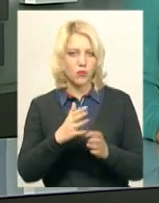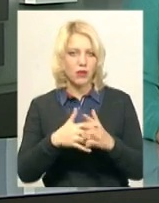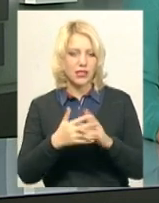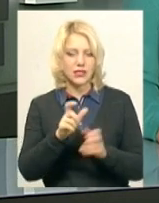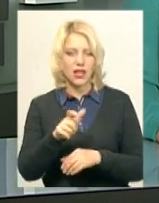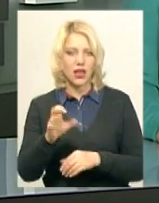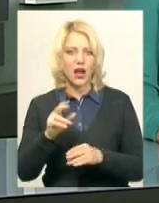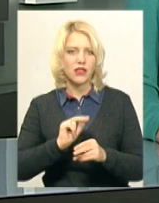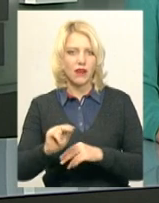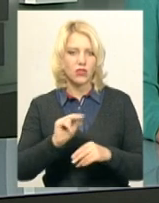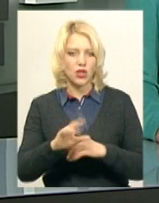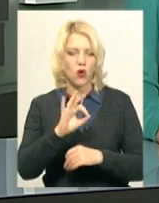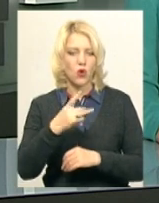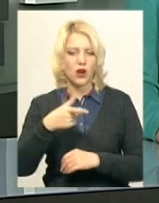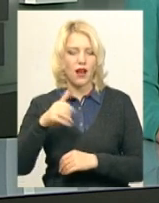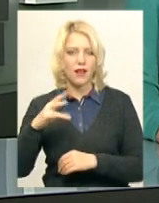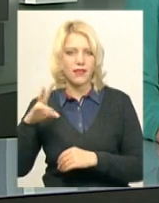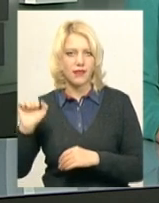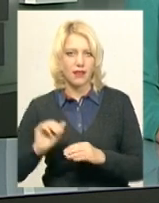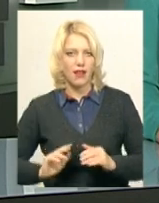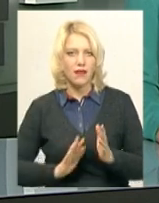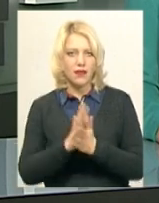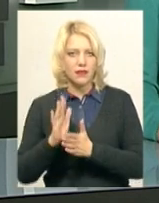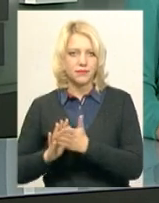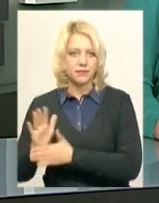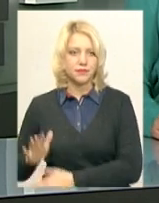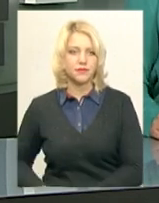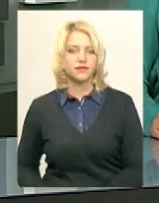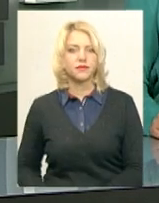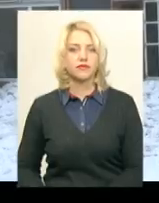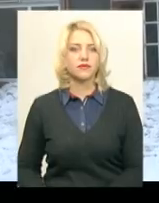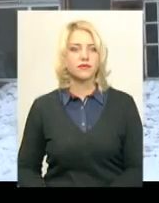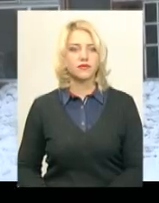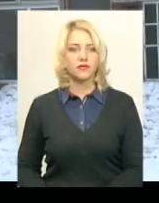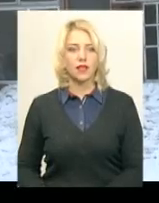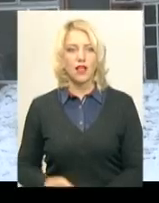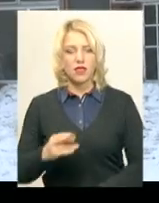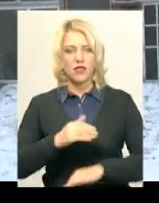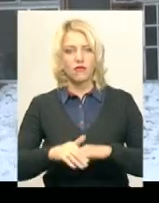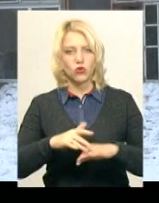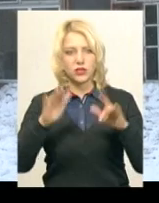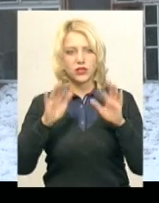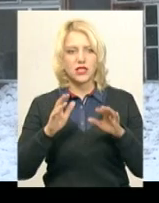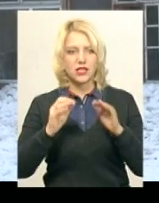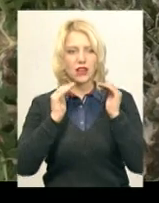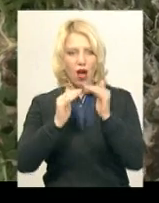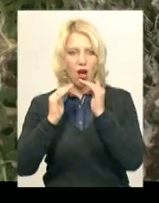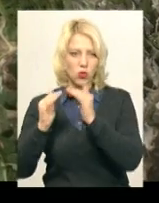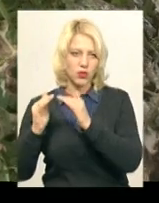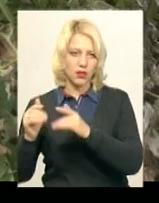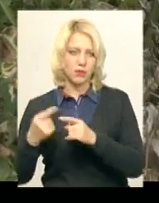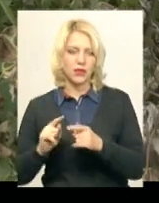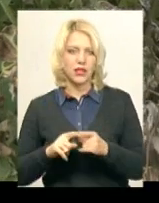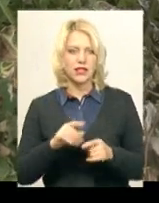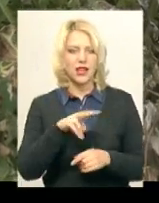а й навчає органічному виробництву. Подробиці у сюжеті Тетяни Ворожцової. На вулиці сніг, а у теплицях на фермі родини